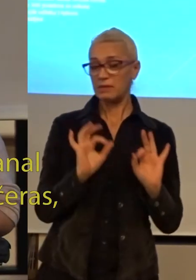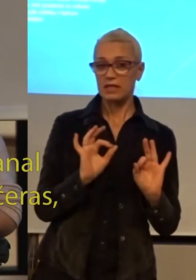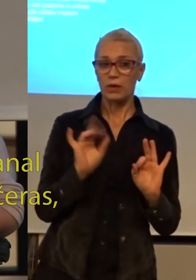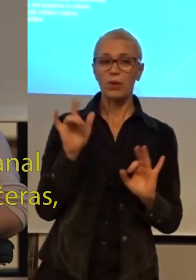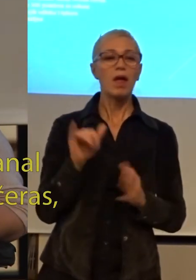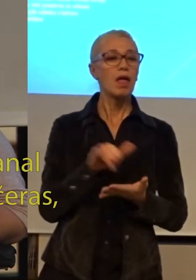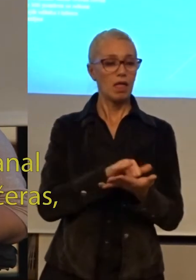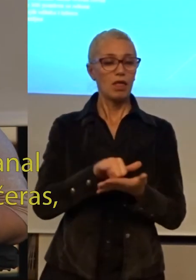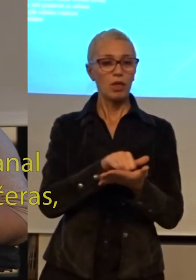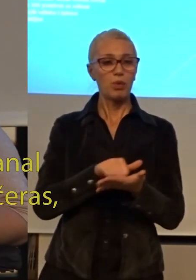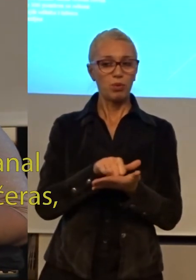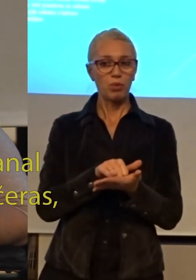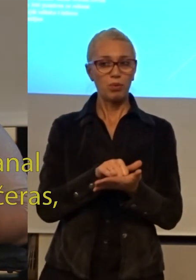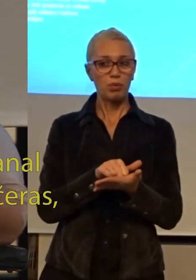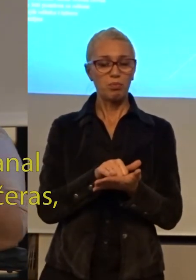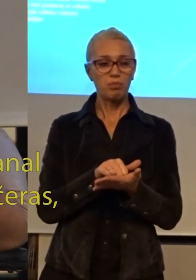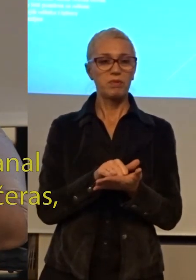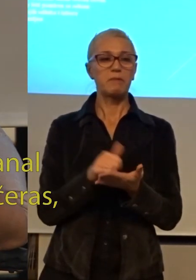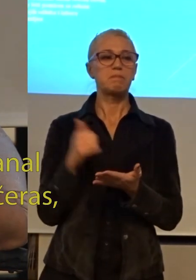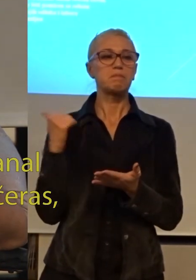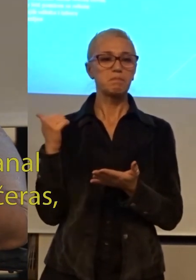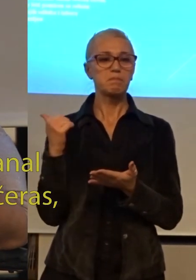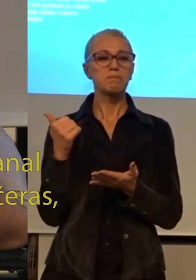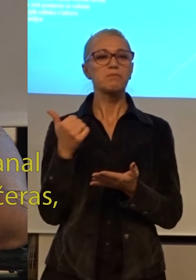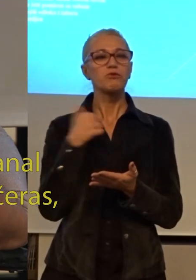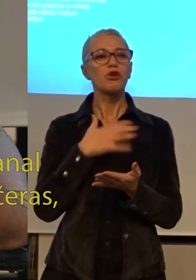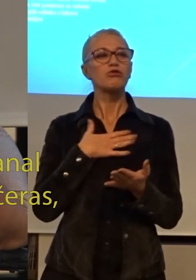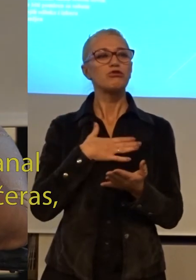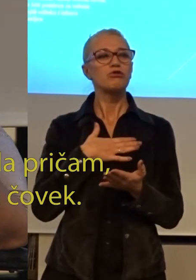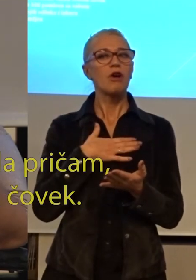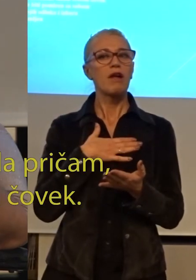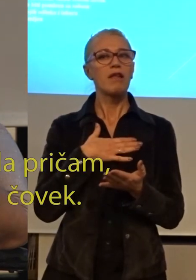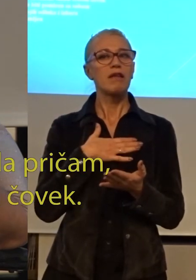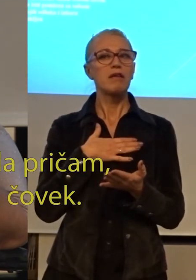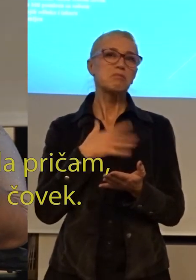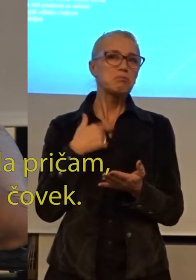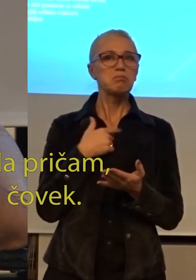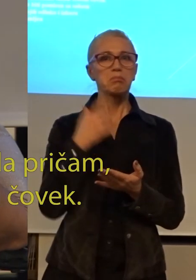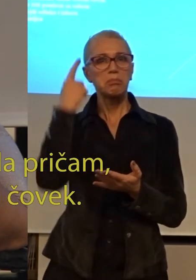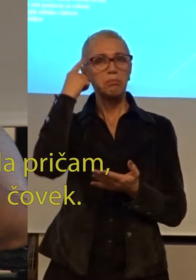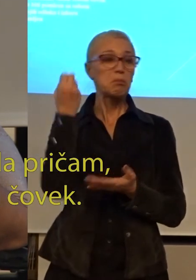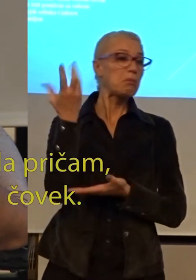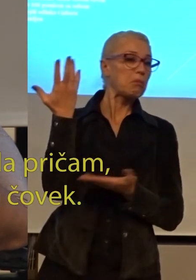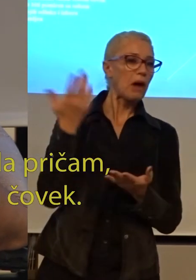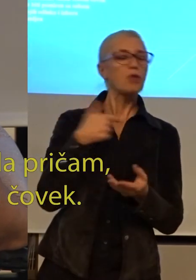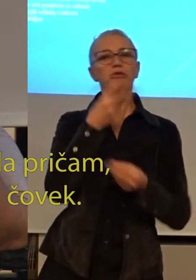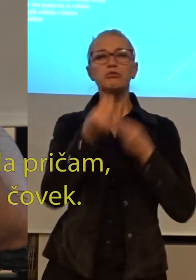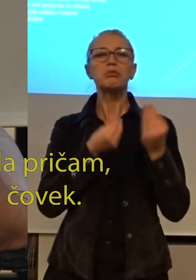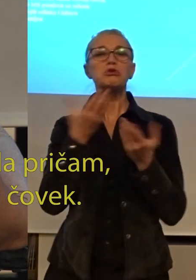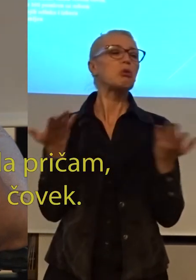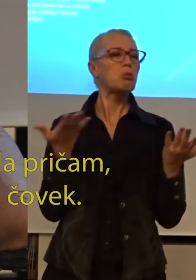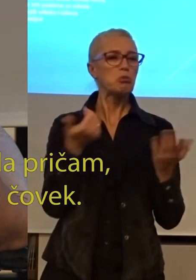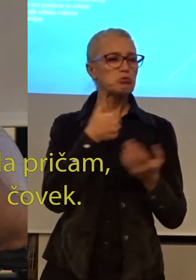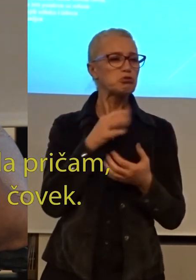Youtube kanal i ovo što želim večeras, što je nekako meni da očlo na red da